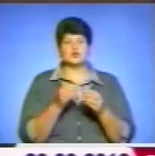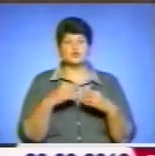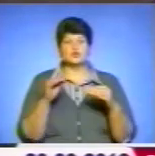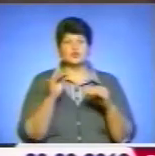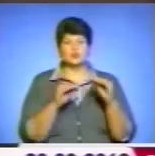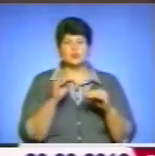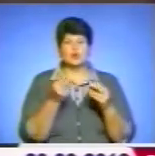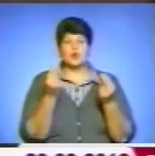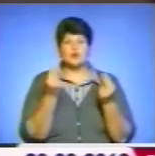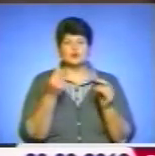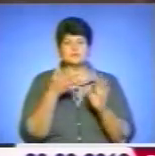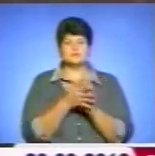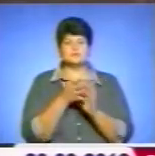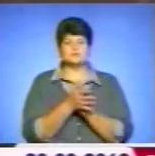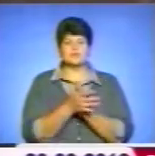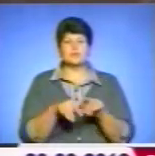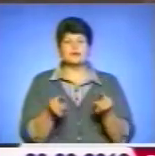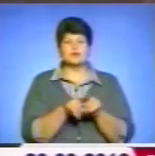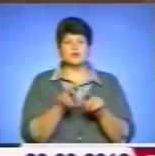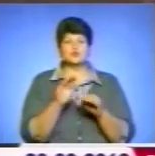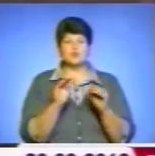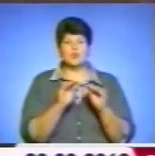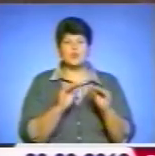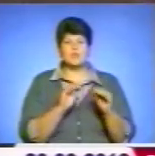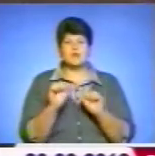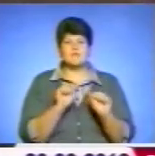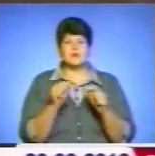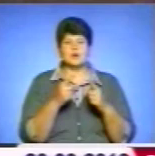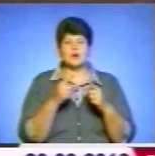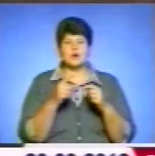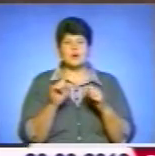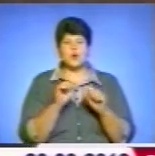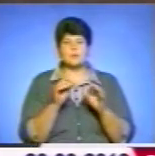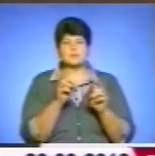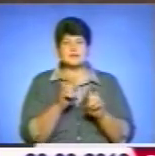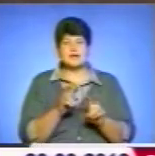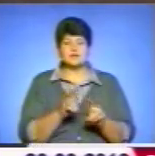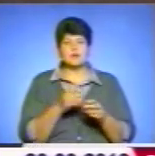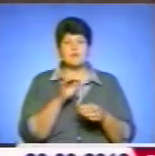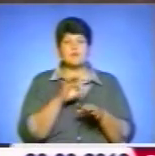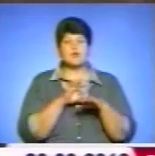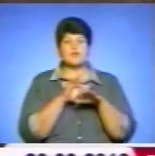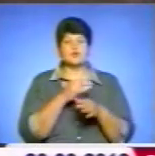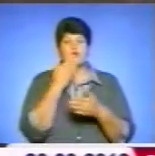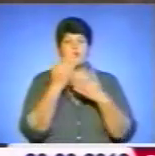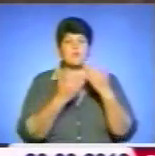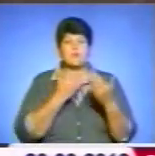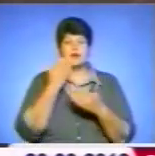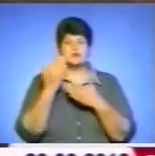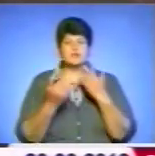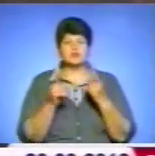Також управління обстежень умов життя домогосподарств проводилося опитування респондентів щодо